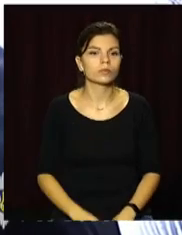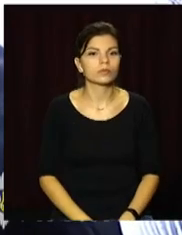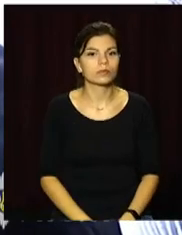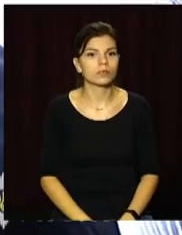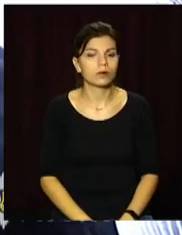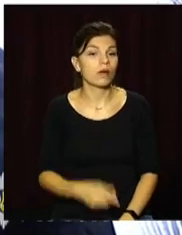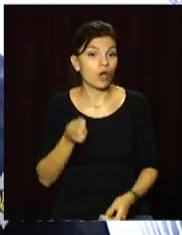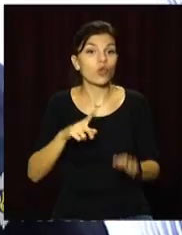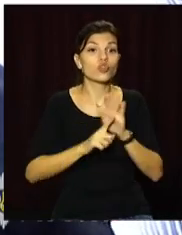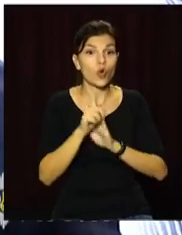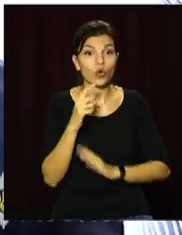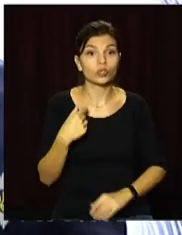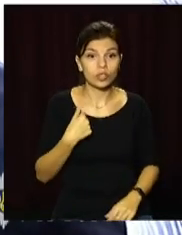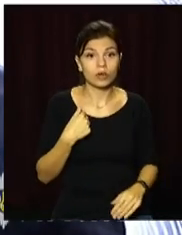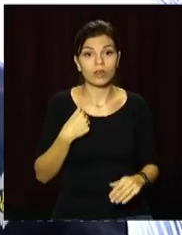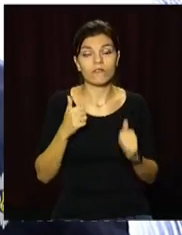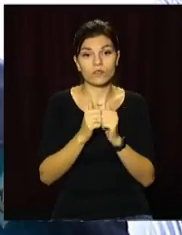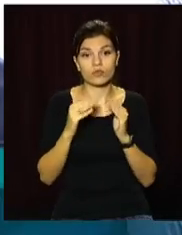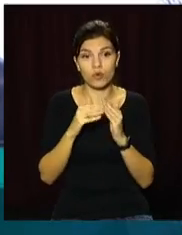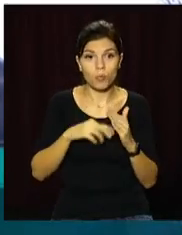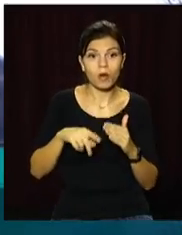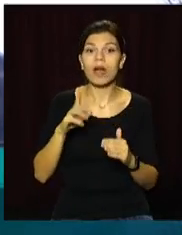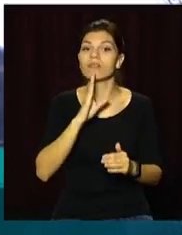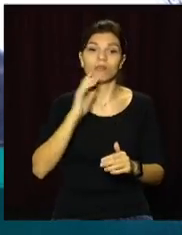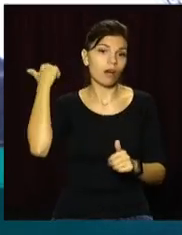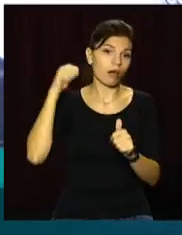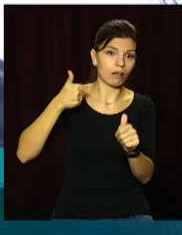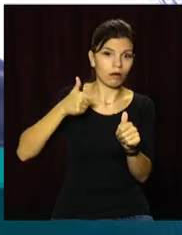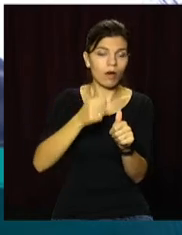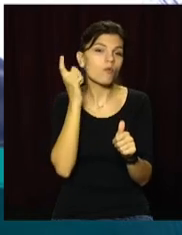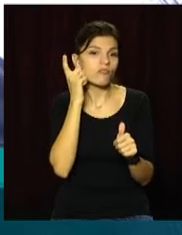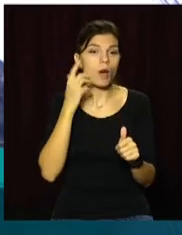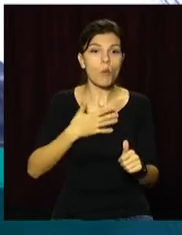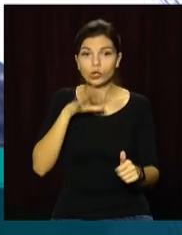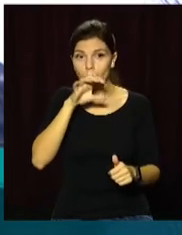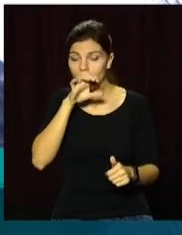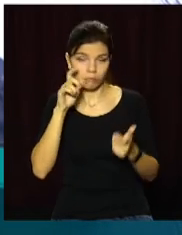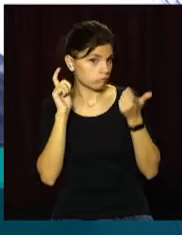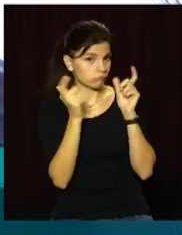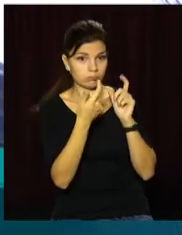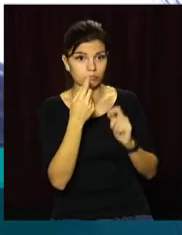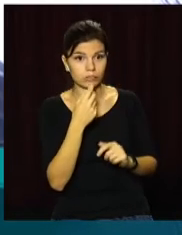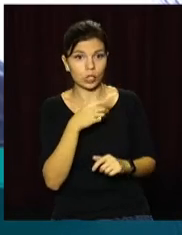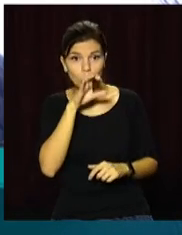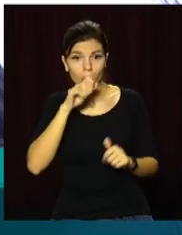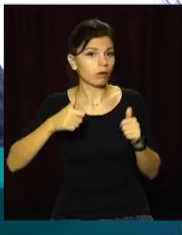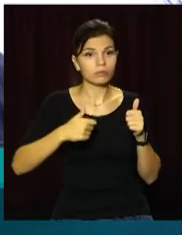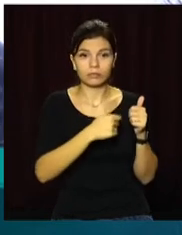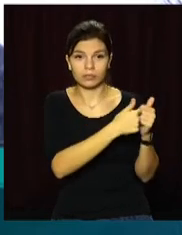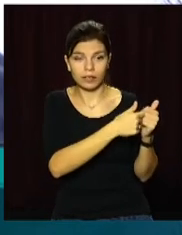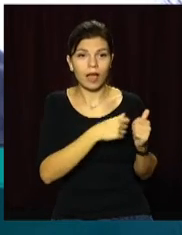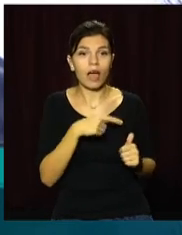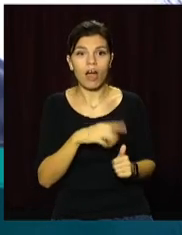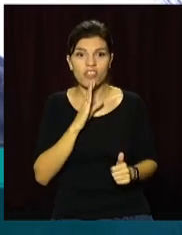Я почав продвігатися сторону своєї дому. Вона ззаду йшла, розговорила по телефону. Моя собака розвернулася, підбіжала до неї, вона її